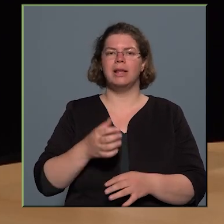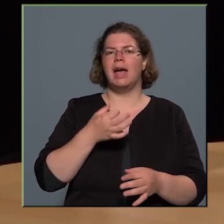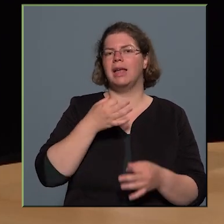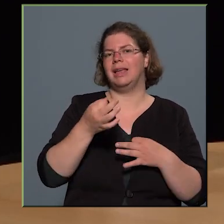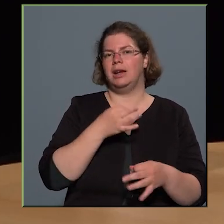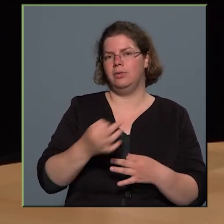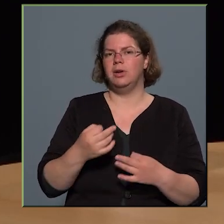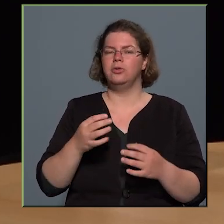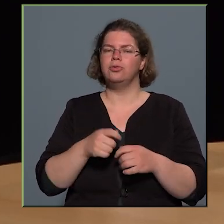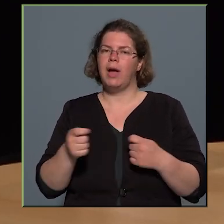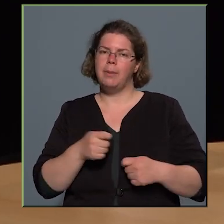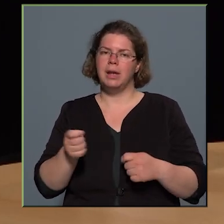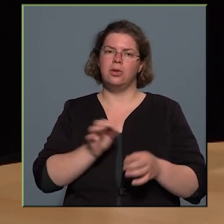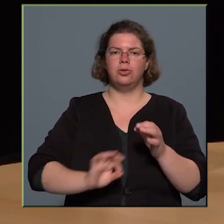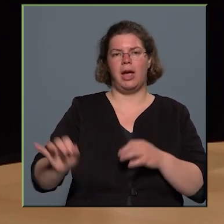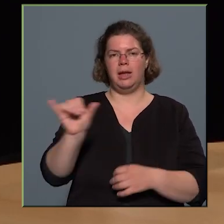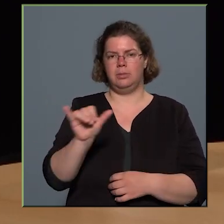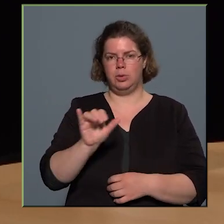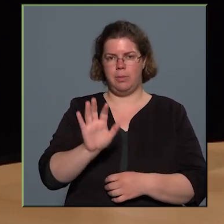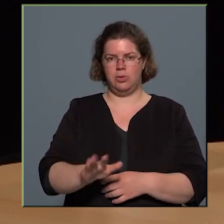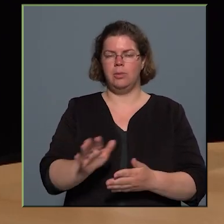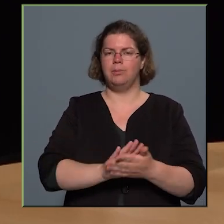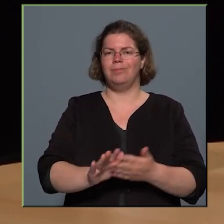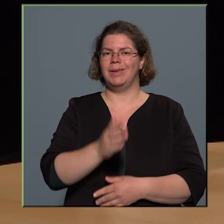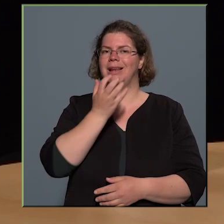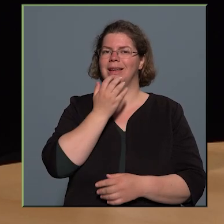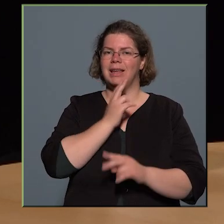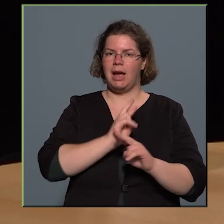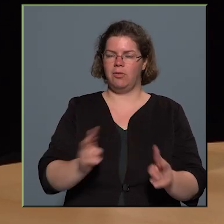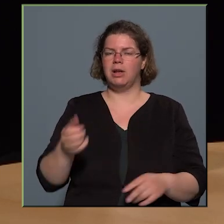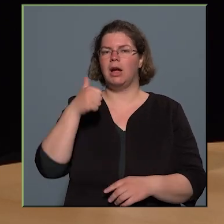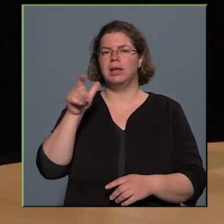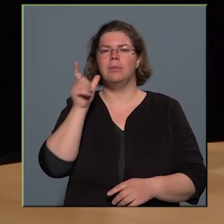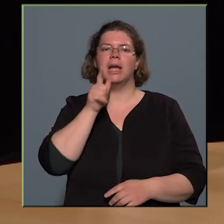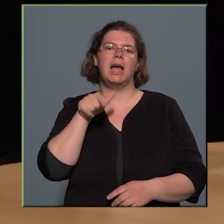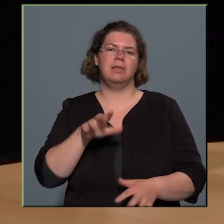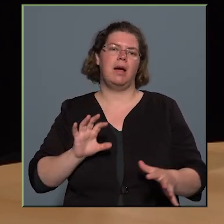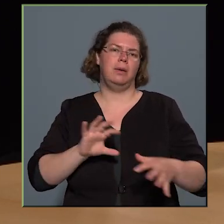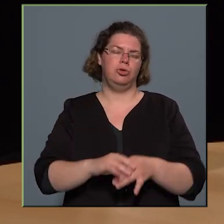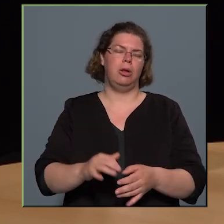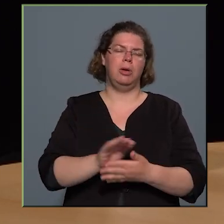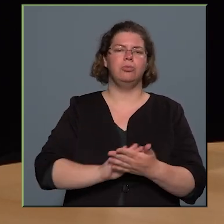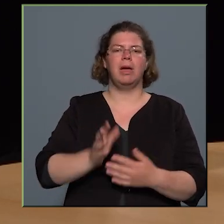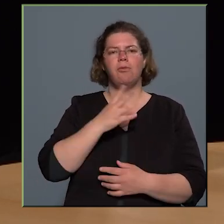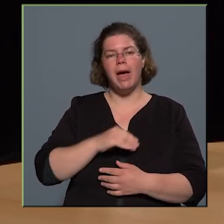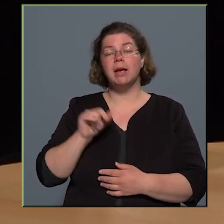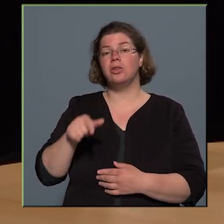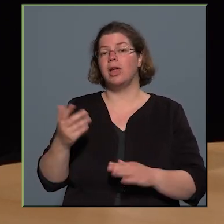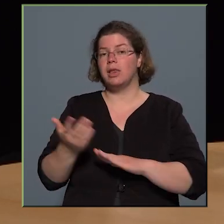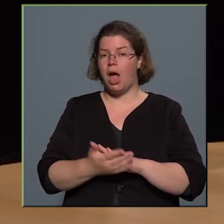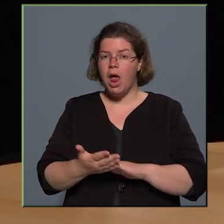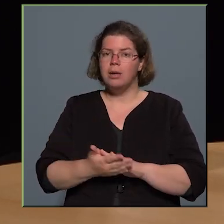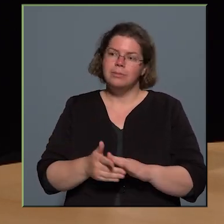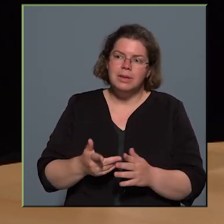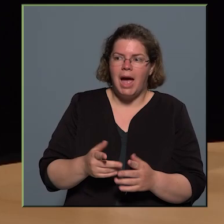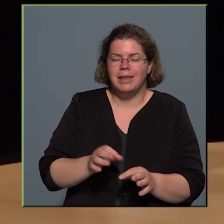felmérés egész Budapestre, hogy milyen igények vannak a Népligettel kapcsolatban, illetve milyen vágyak, és akkor ezek alapján,